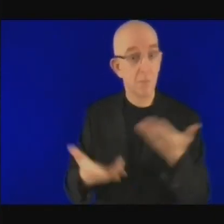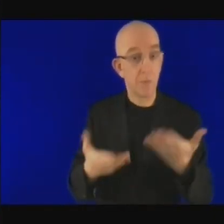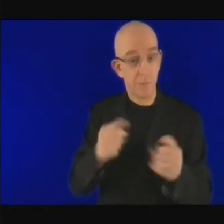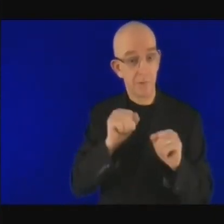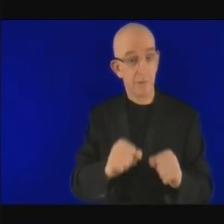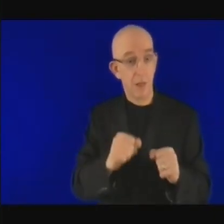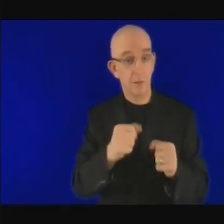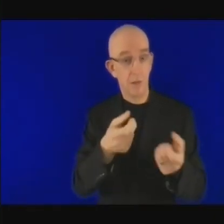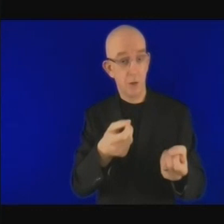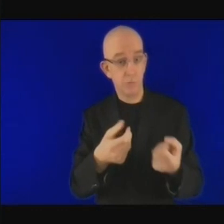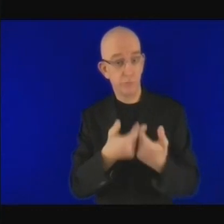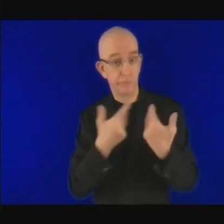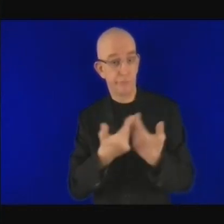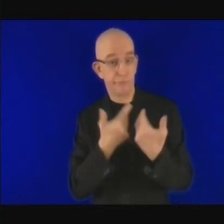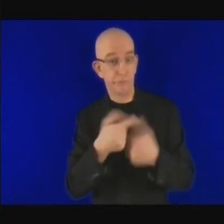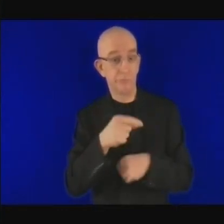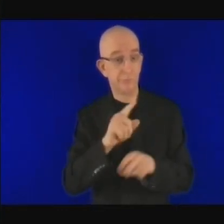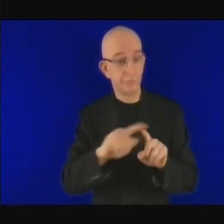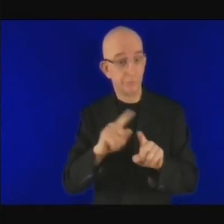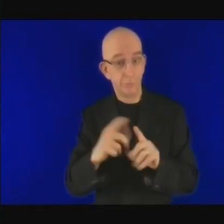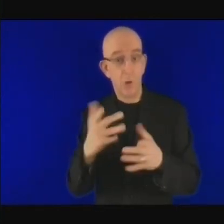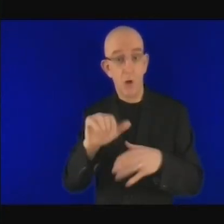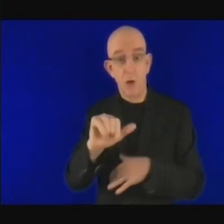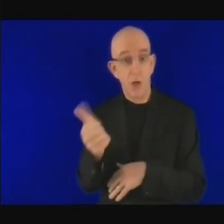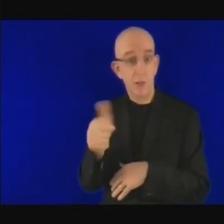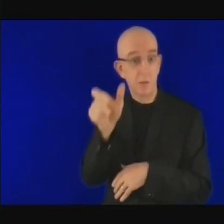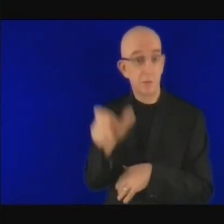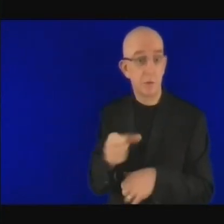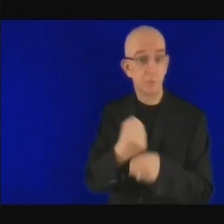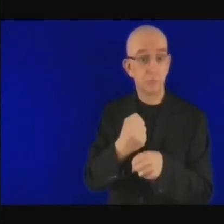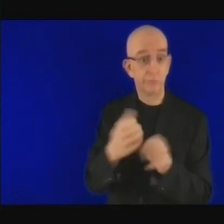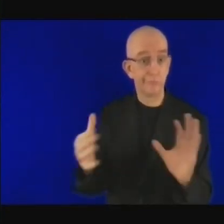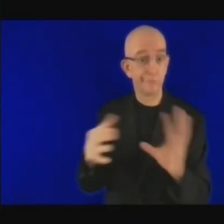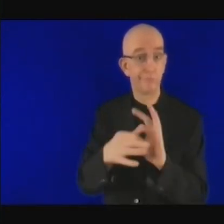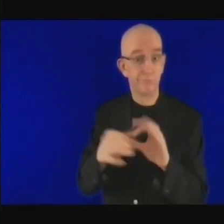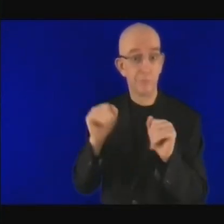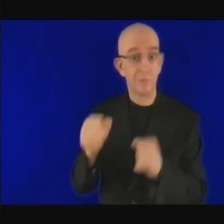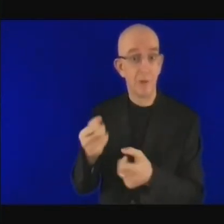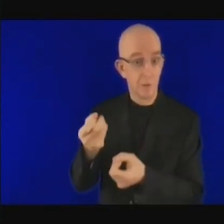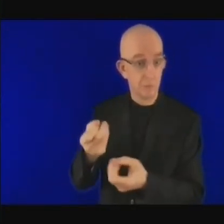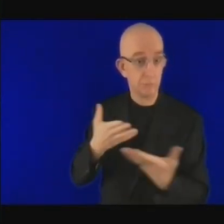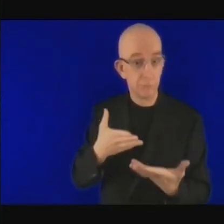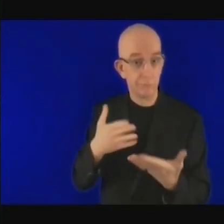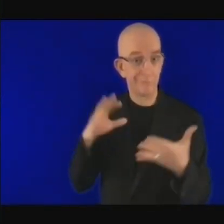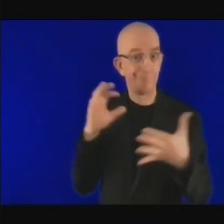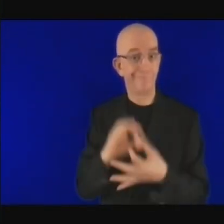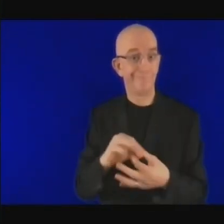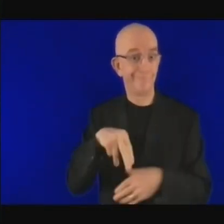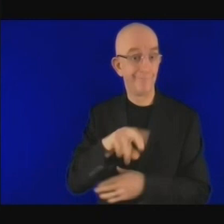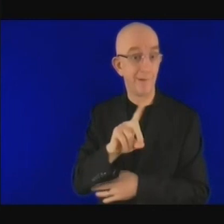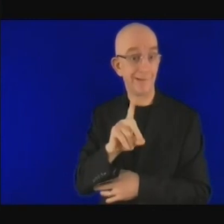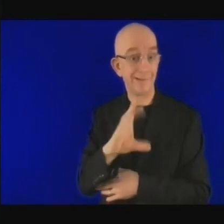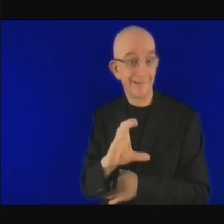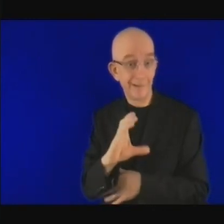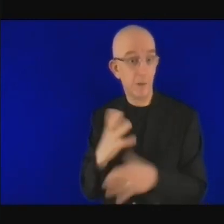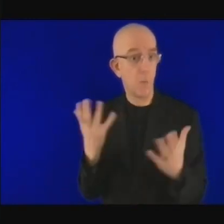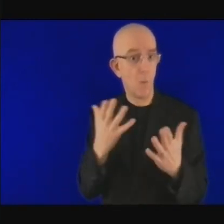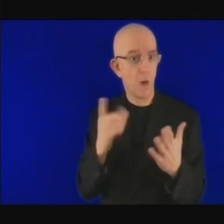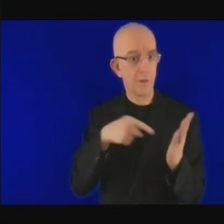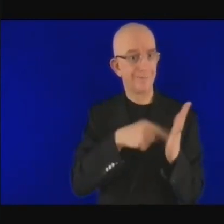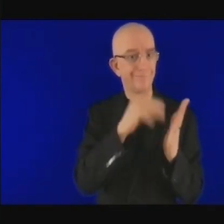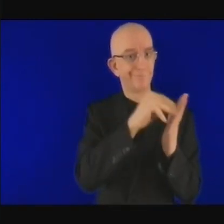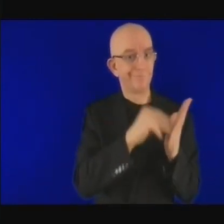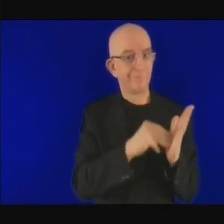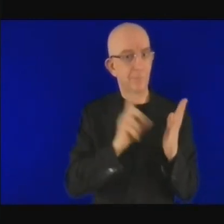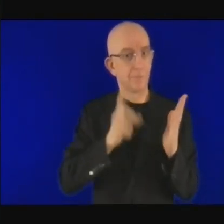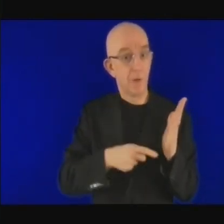contributions déterminées au niveau national le font et les liens avec l'adaptation. comme ça vient d'être